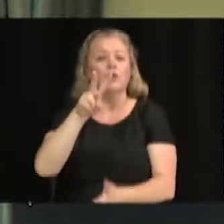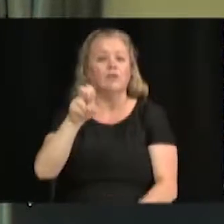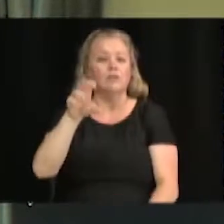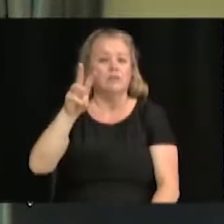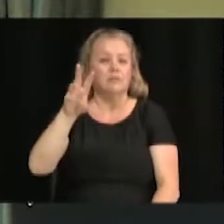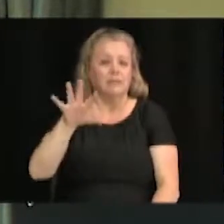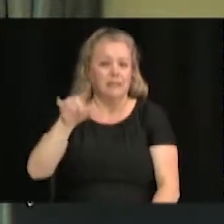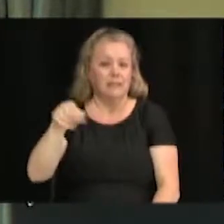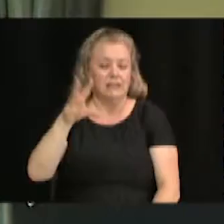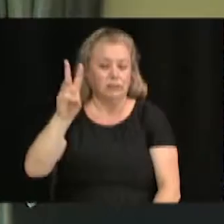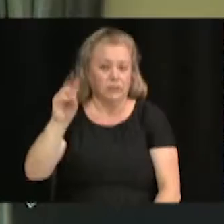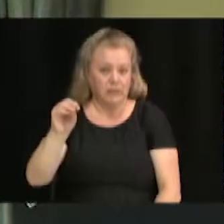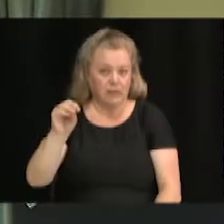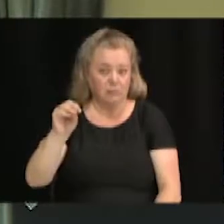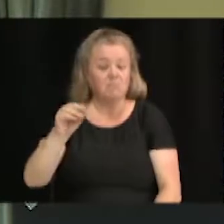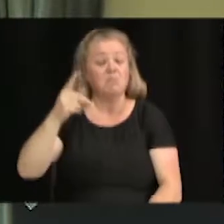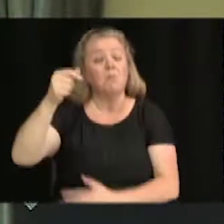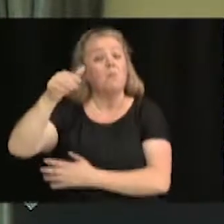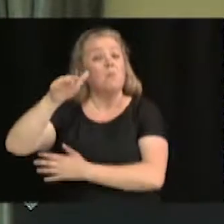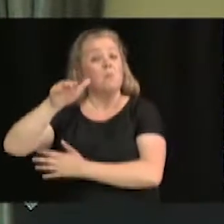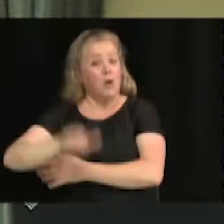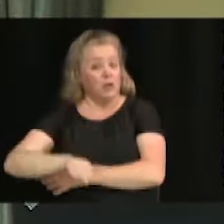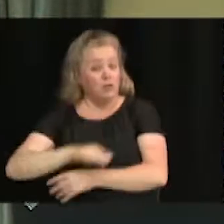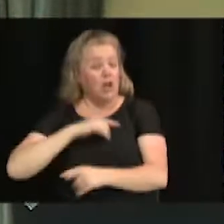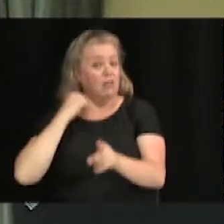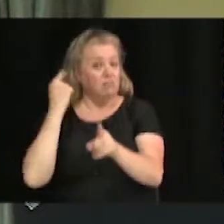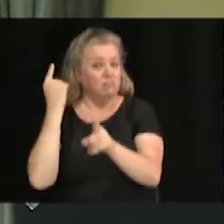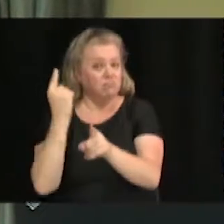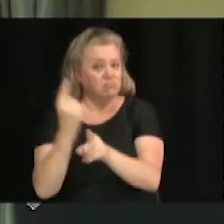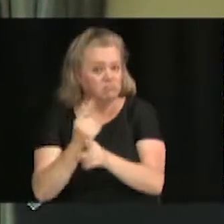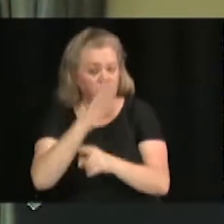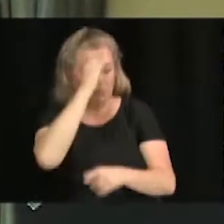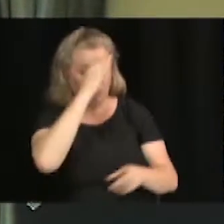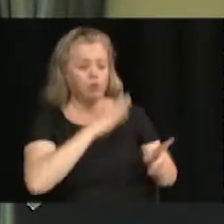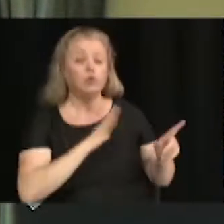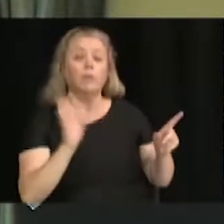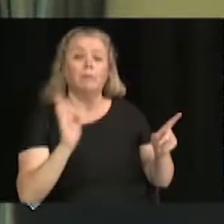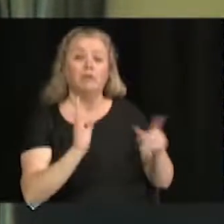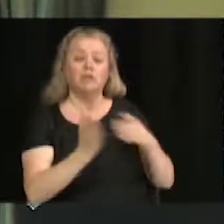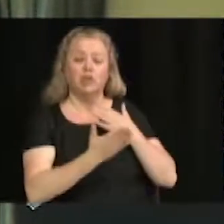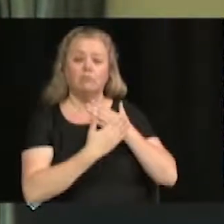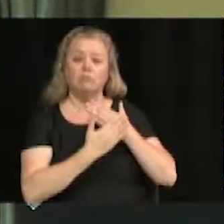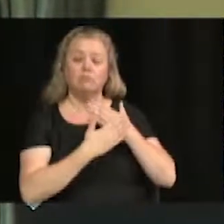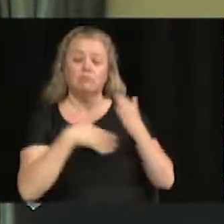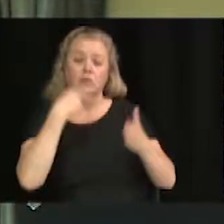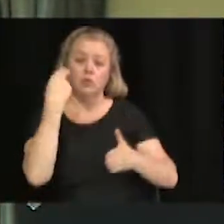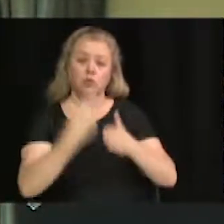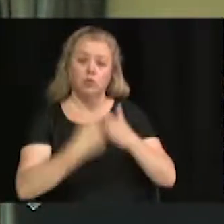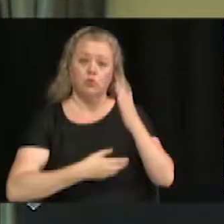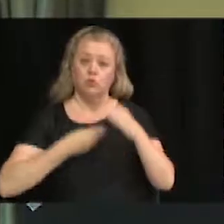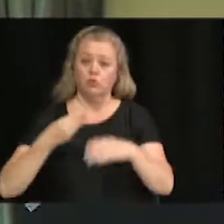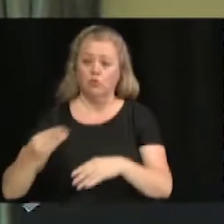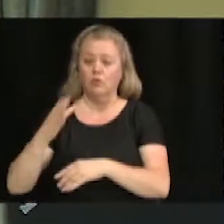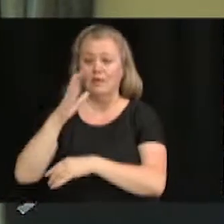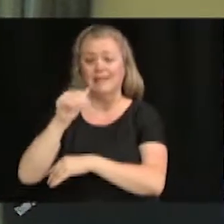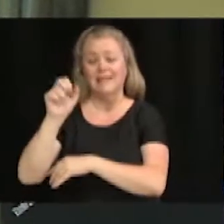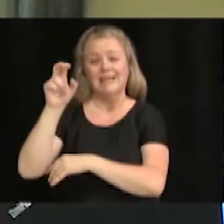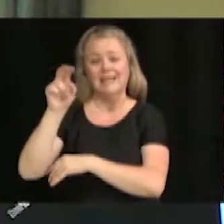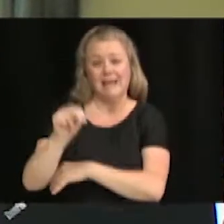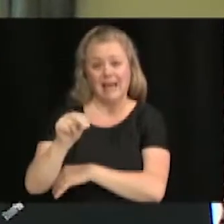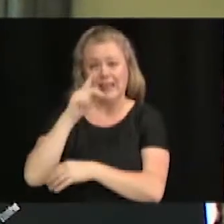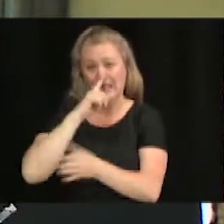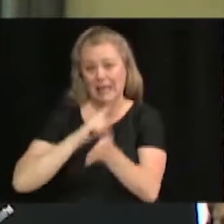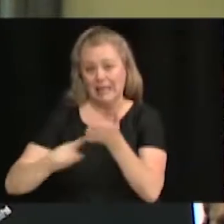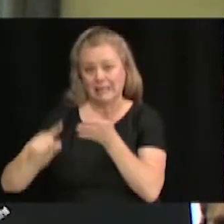60. En la plus basse soumission étant conforme, M. Bégin recommande que le contrat soit accordé à Cannes Explore au